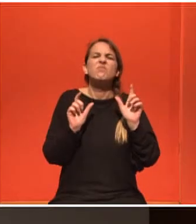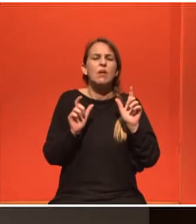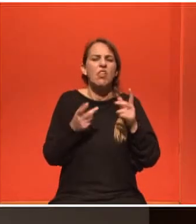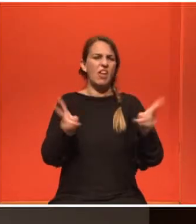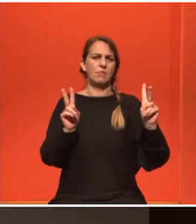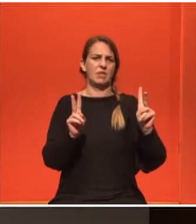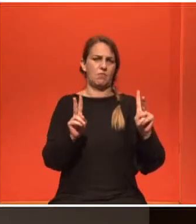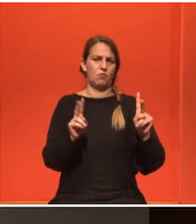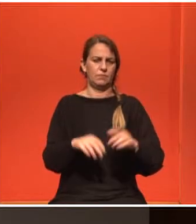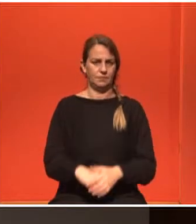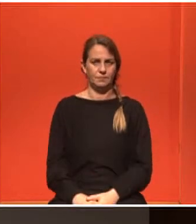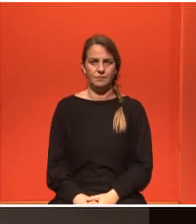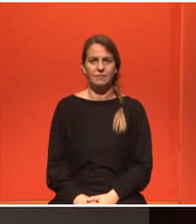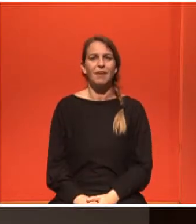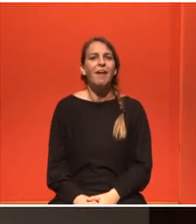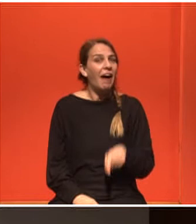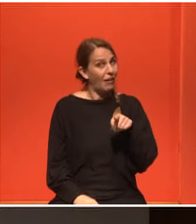Χριστίνα, είναι μια διαφορετική